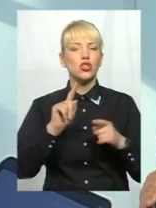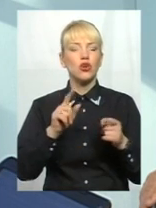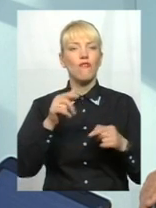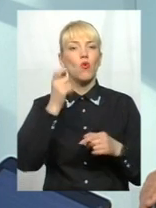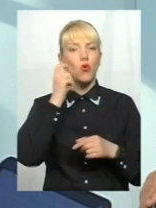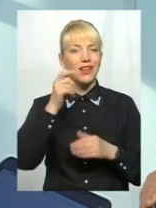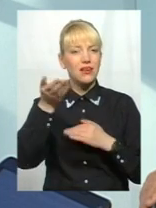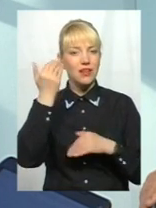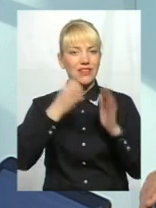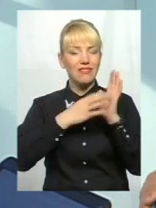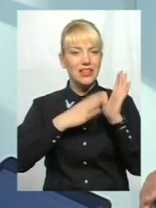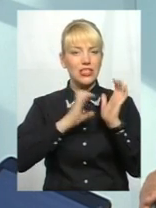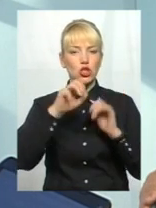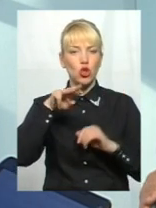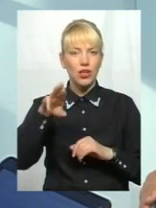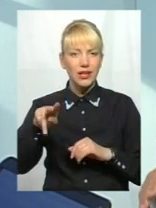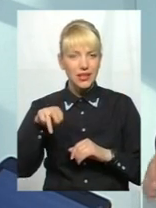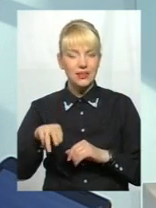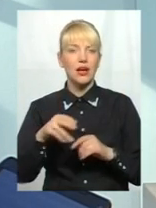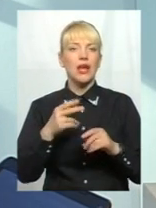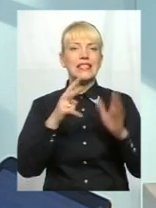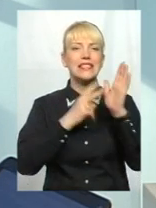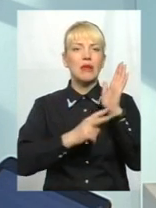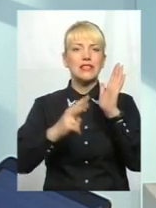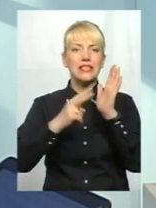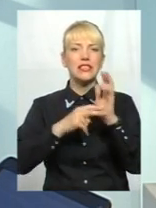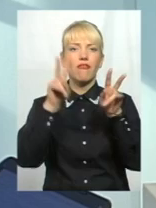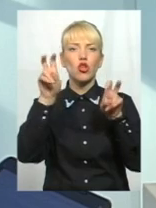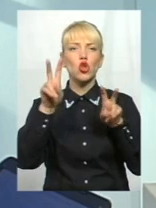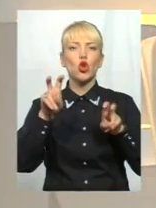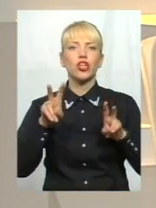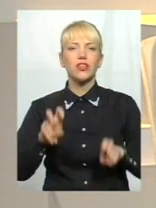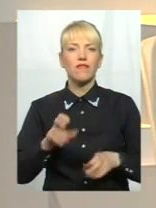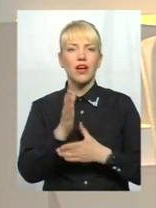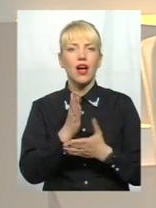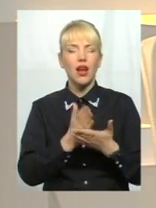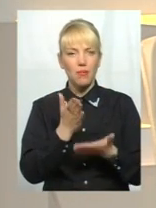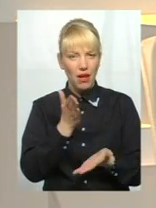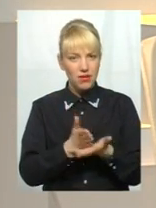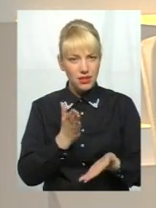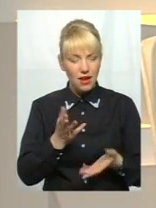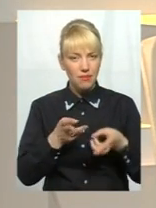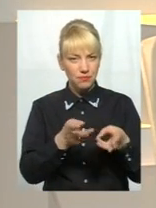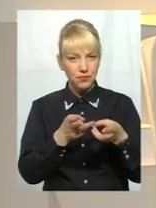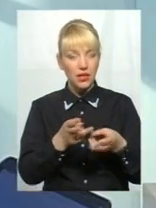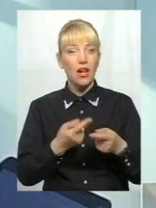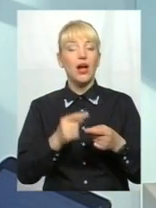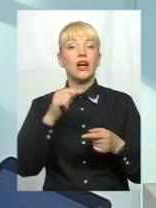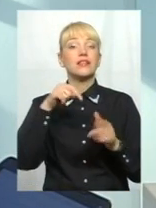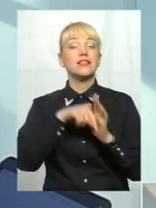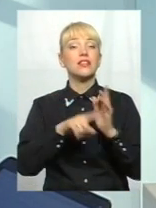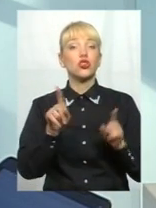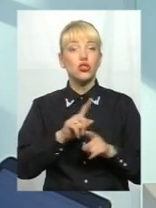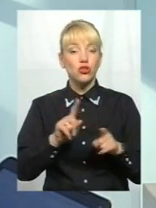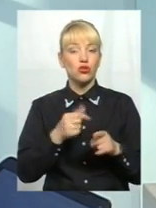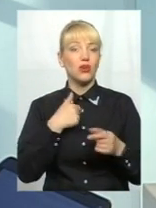столітті у нас було 77 сортів хліба, то хіба сьогодні нам продавати зерно? Нам треба продавати крупи, борошно, хліб